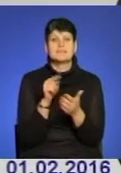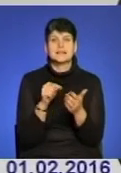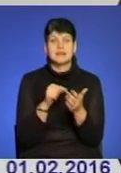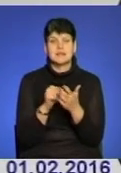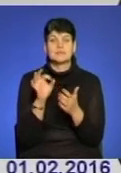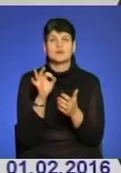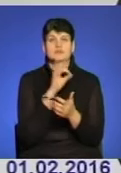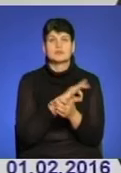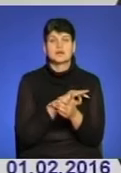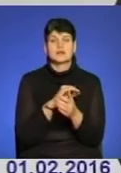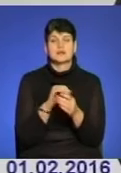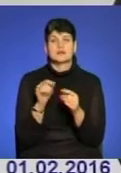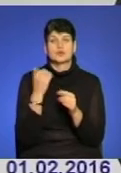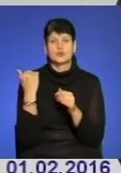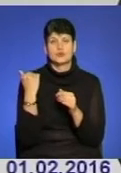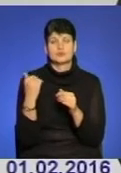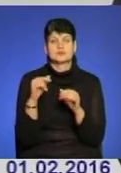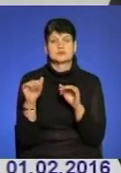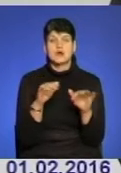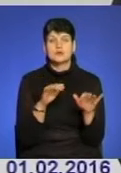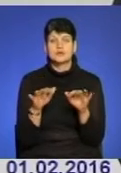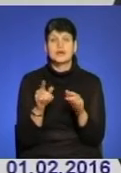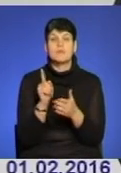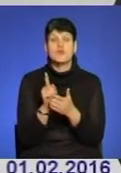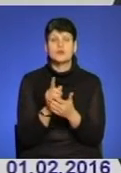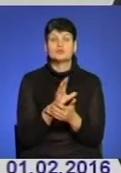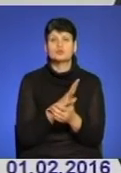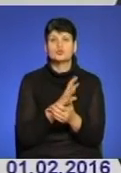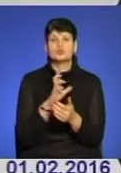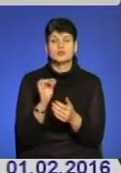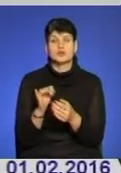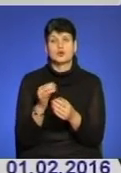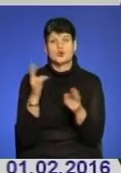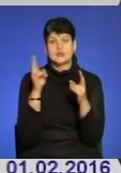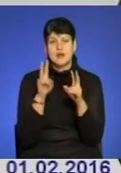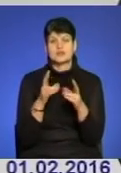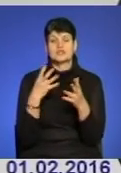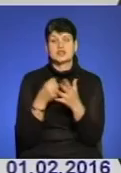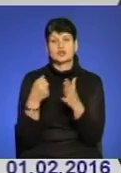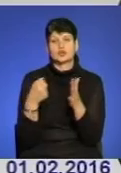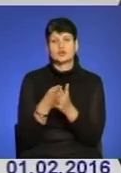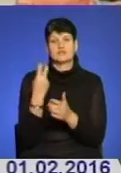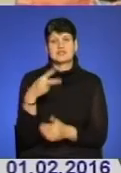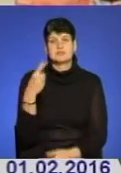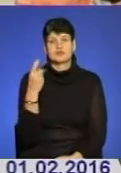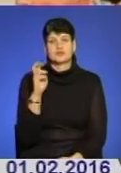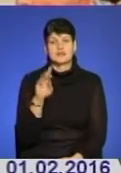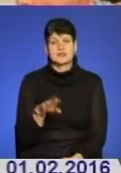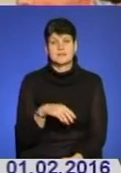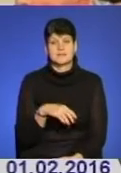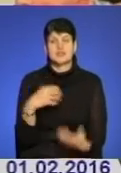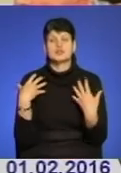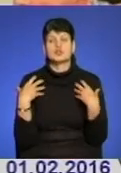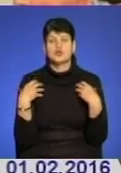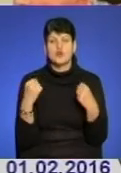застосування щодо нього запобіжного заходу, яке повинно було бути розглянуто ще до 21 квітня. Здоров'я